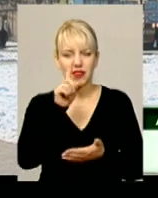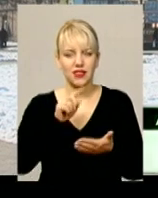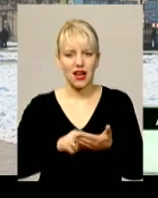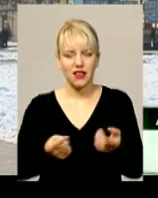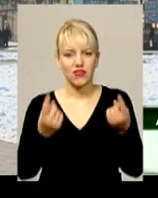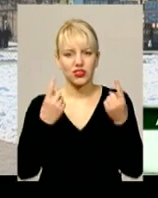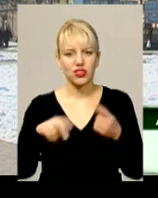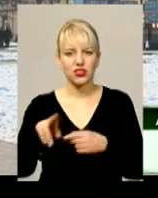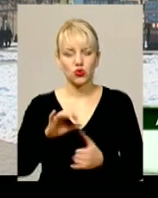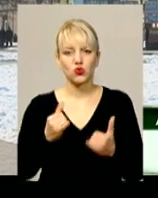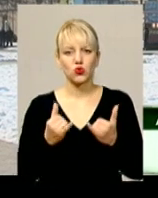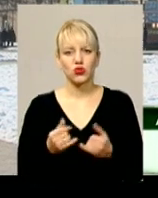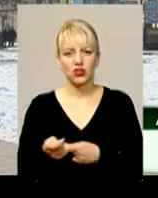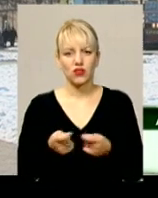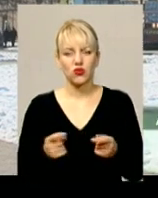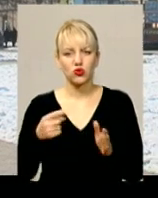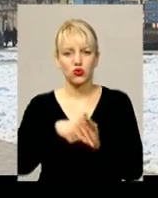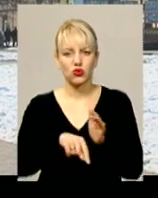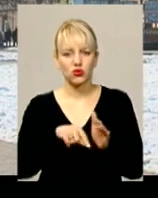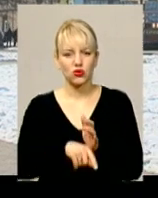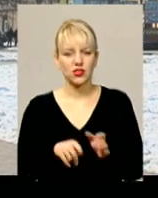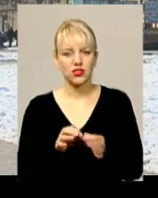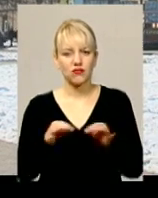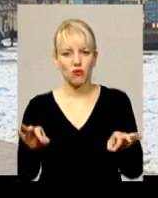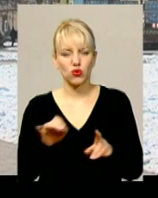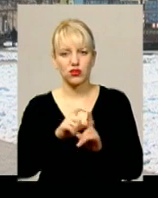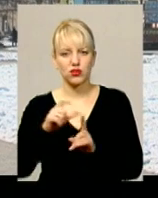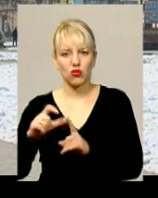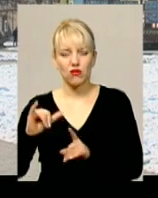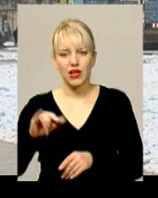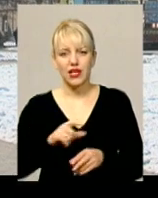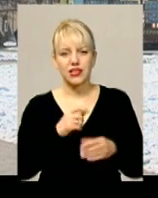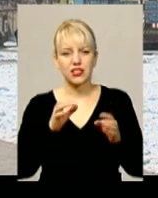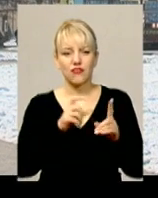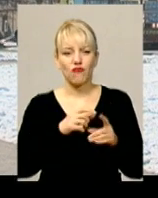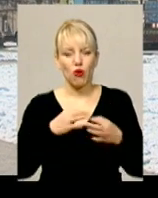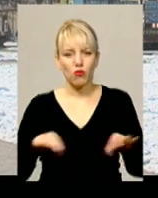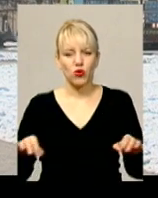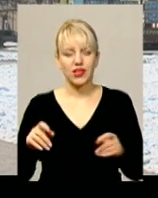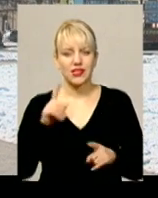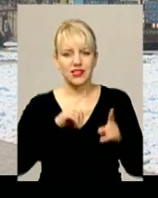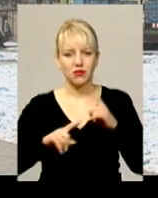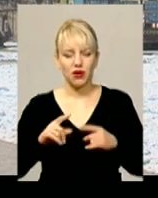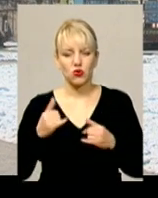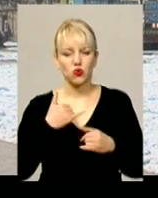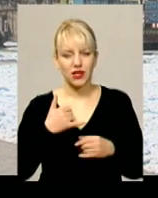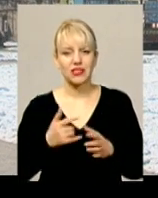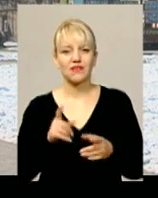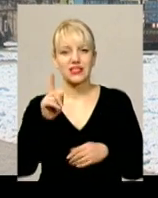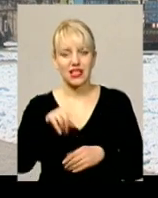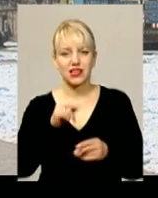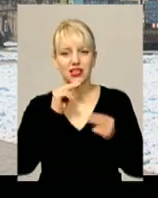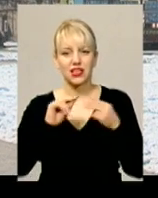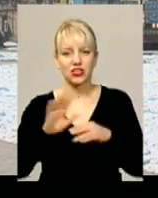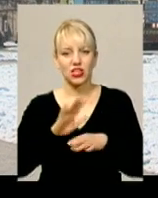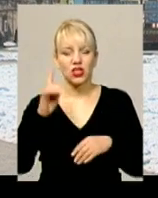що стосується і свободи слова, і свободи зібрань, все ж таки у нас зараз краще. І я не